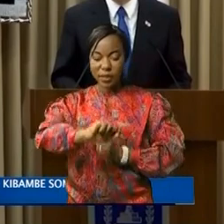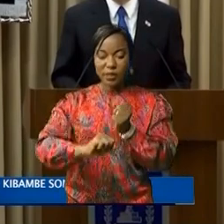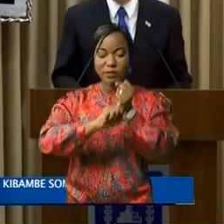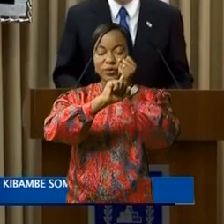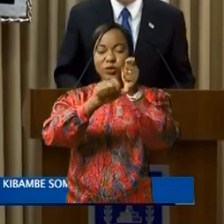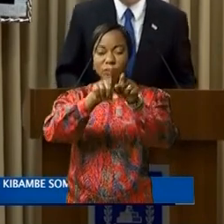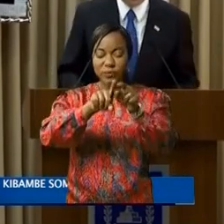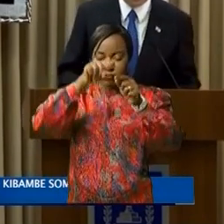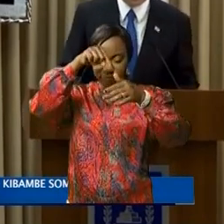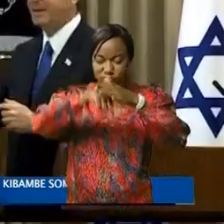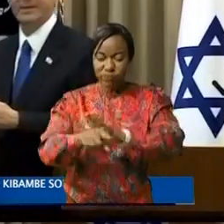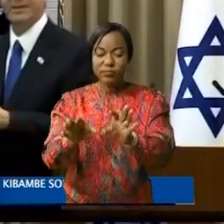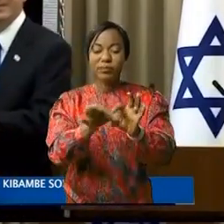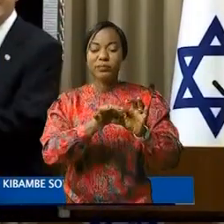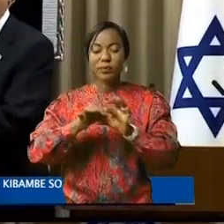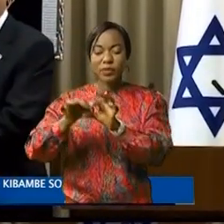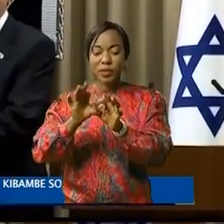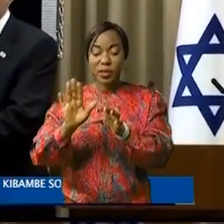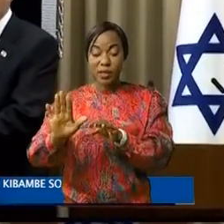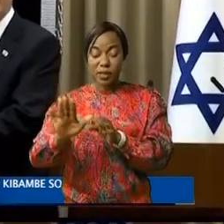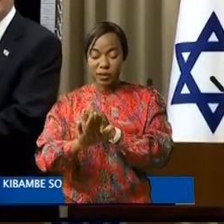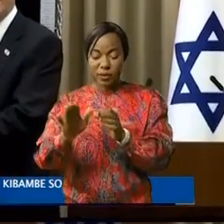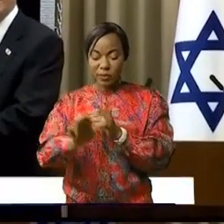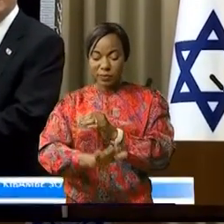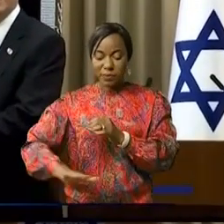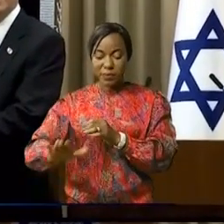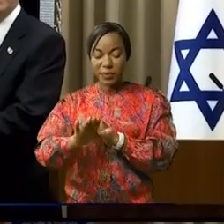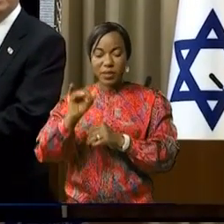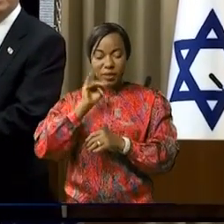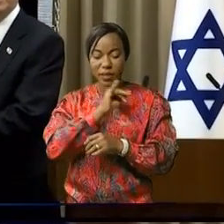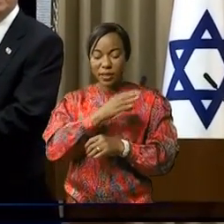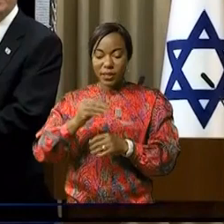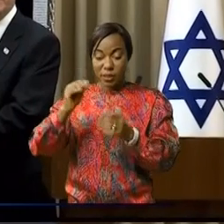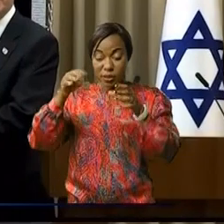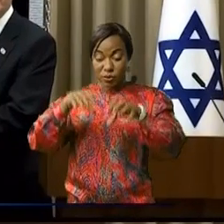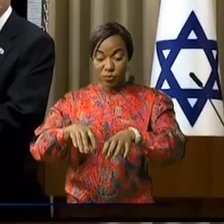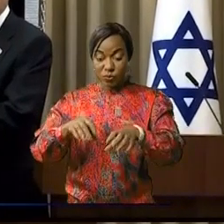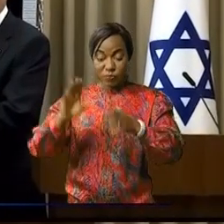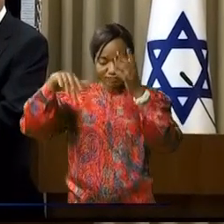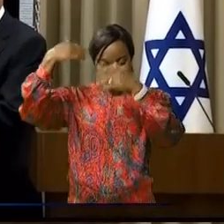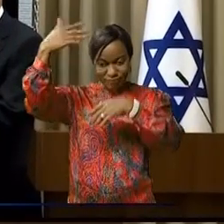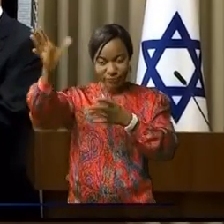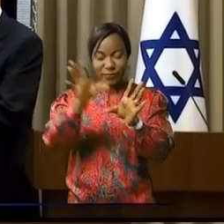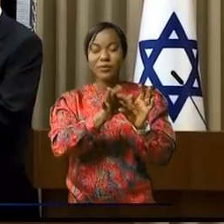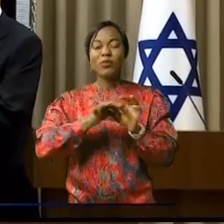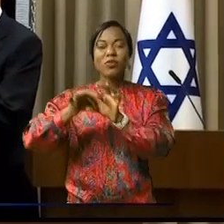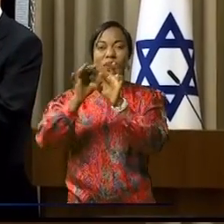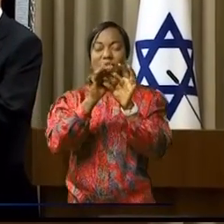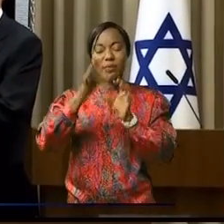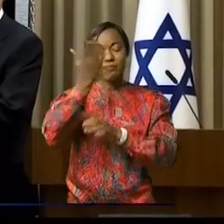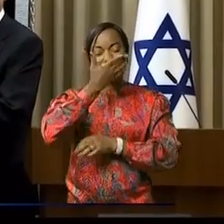et approfondir les relations entre son pays et la RDC et que les années futures conduisent à une coopération